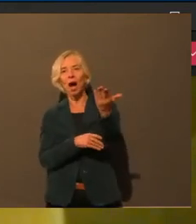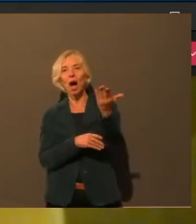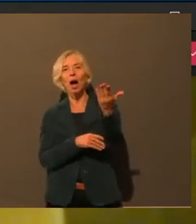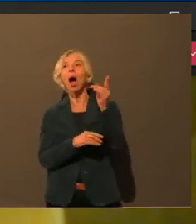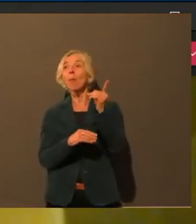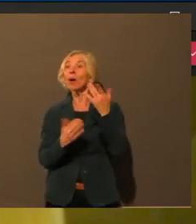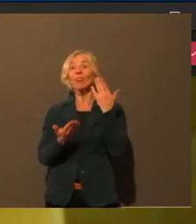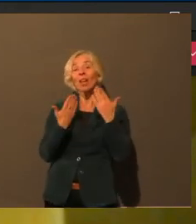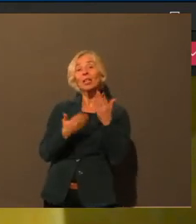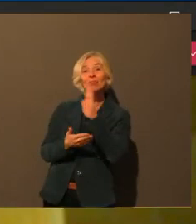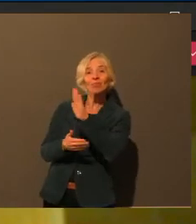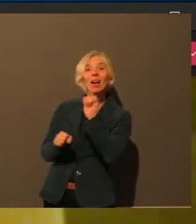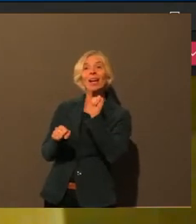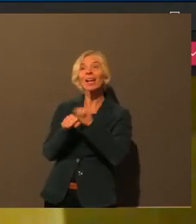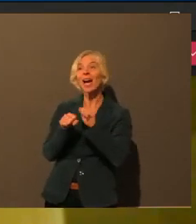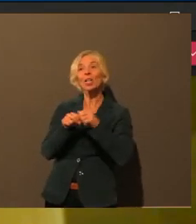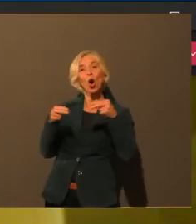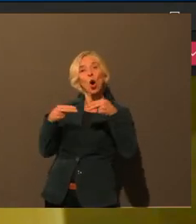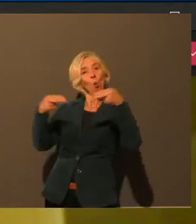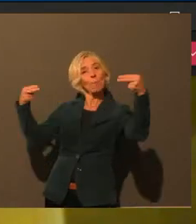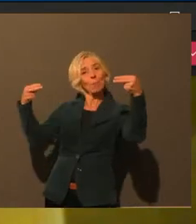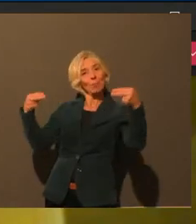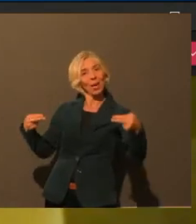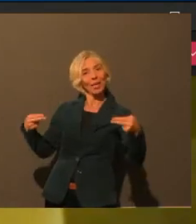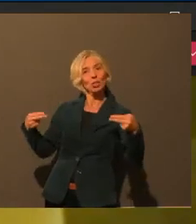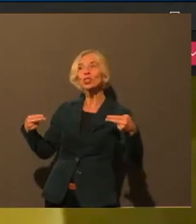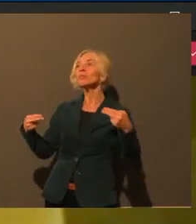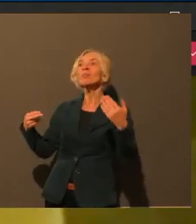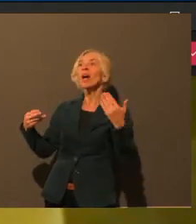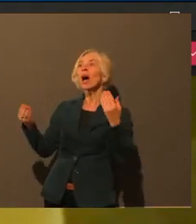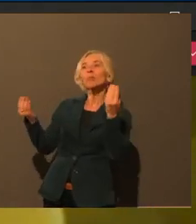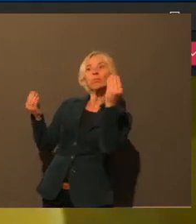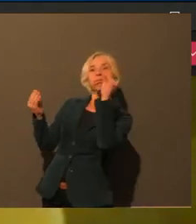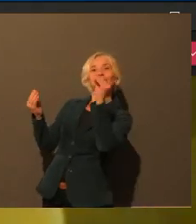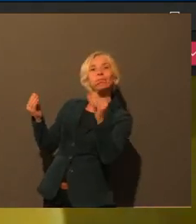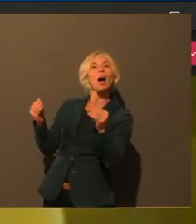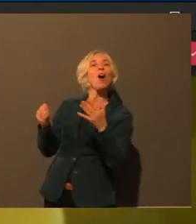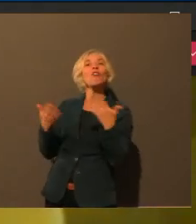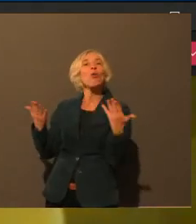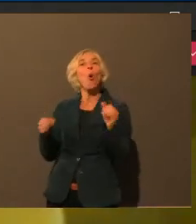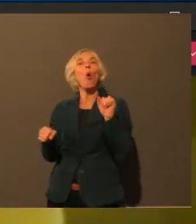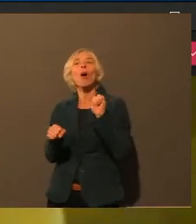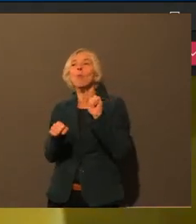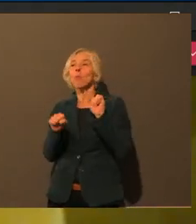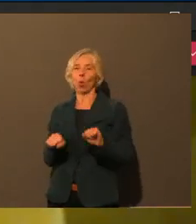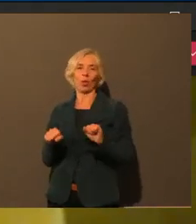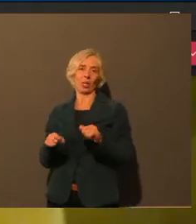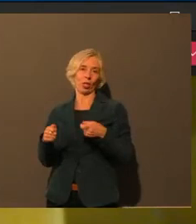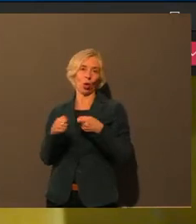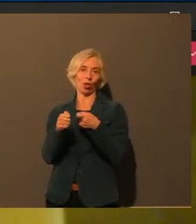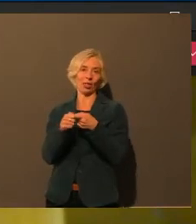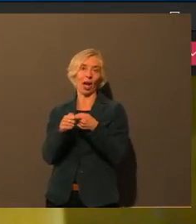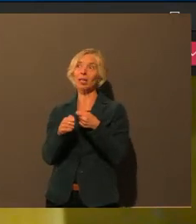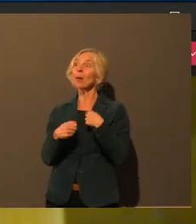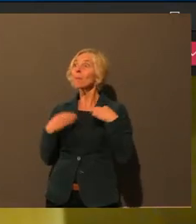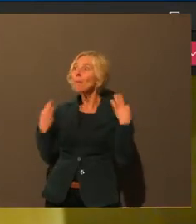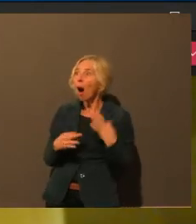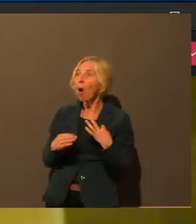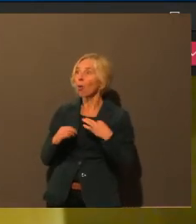Kontakte oder Hilfsangebote